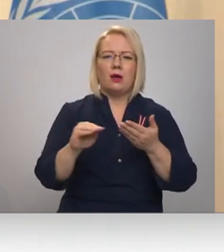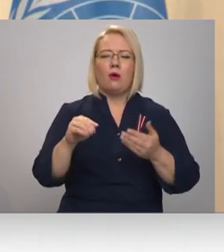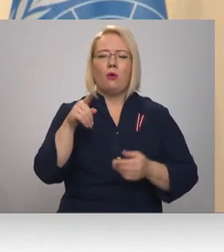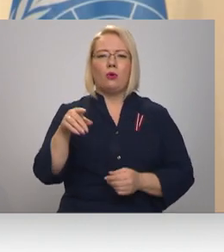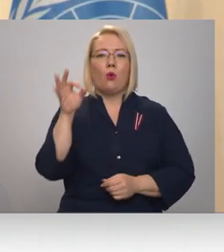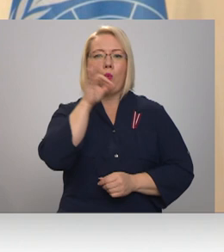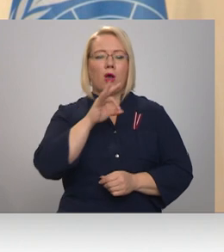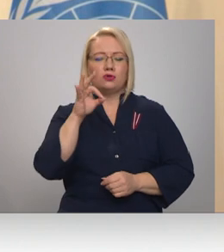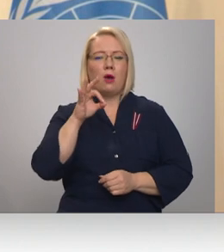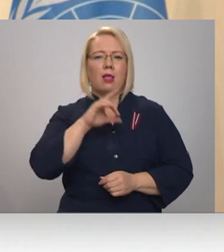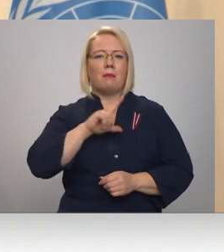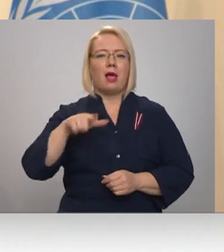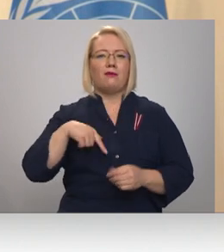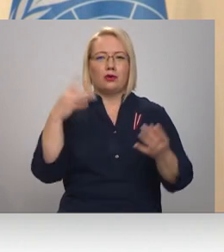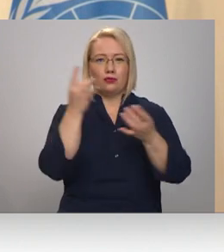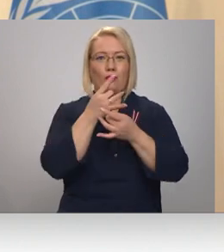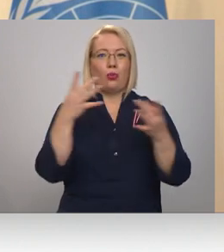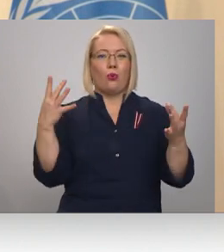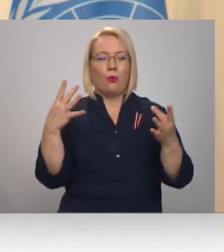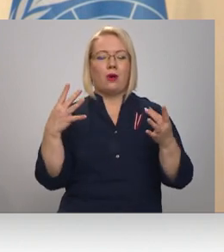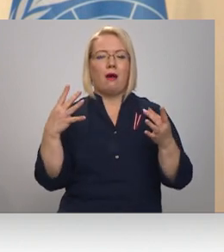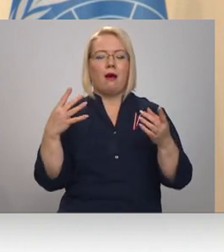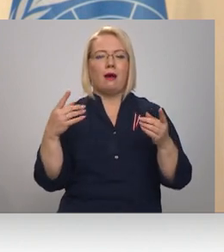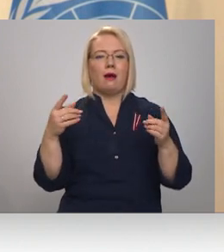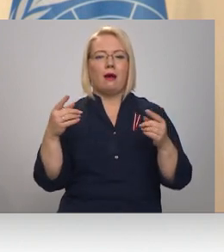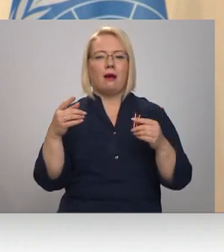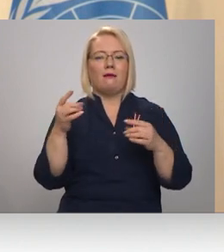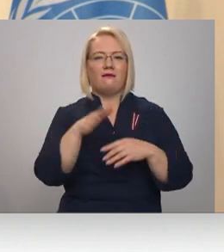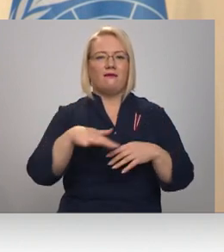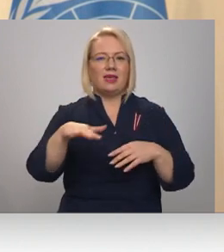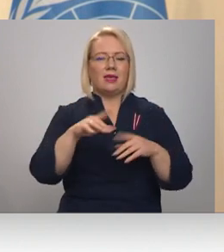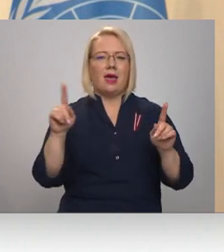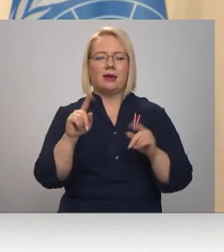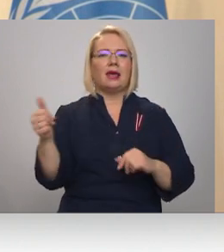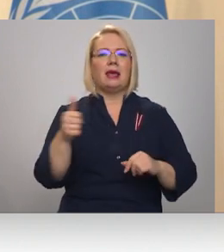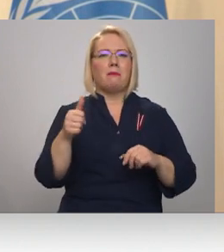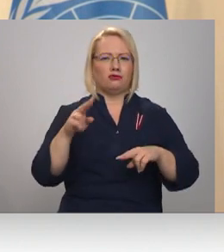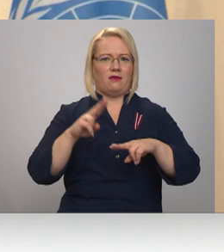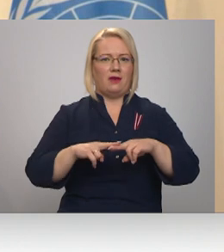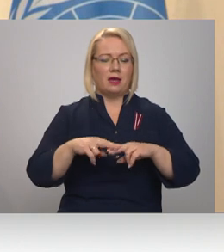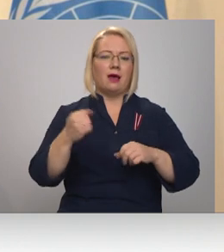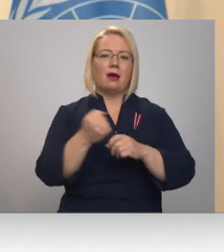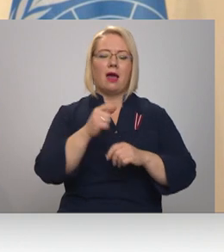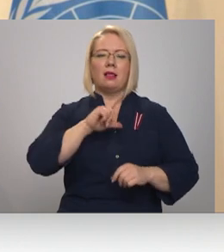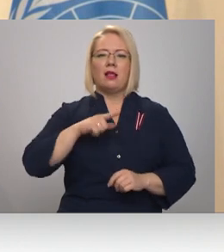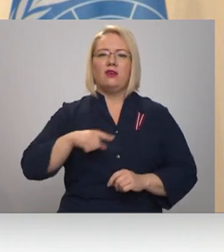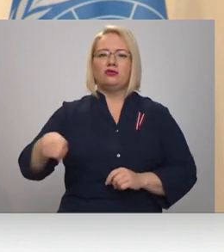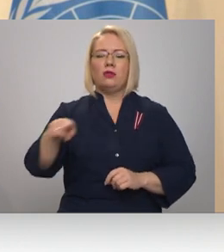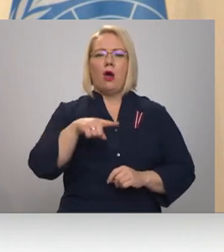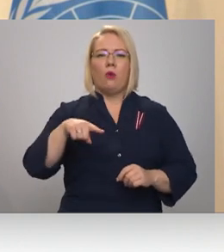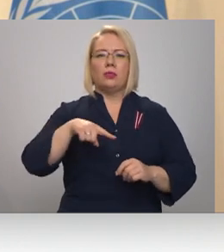Latvijas kultūra vidē īpašu vietu. Gan Latvijas tautas iesmas, gan